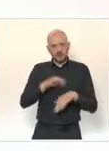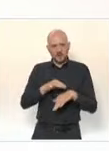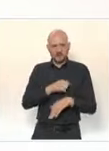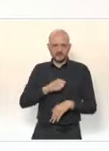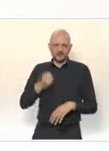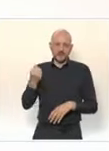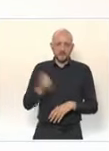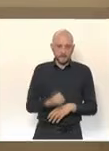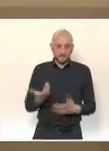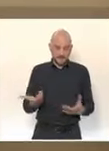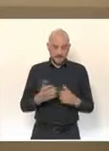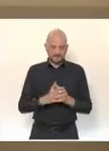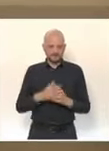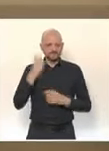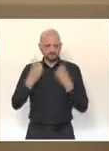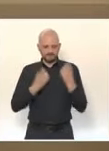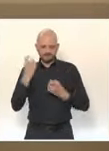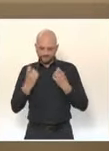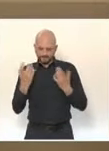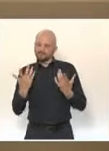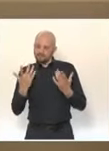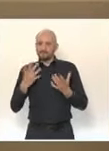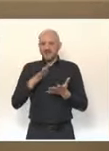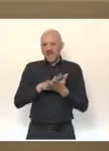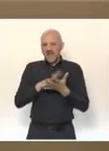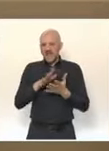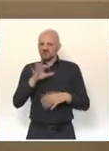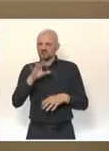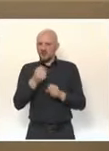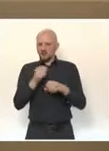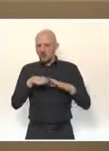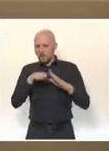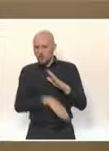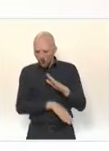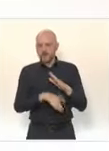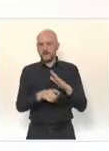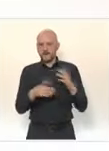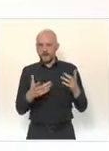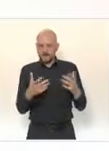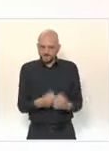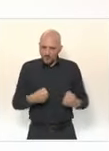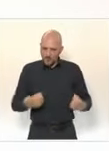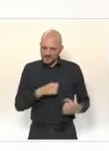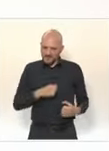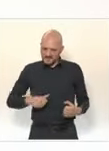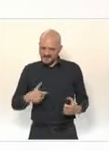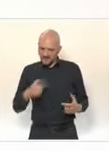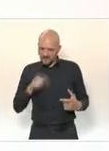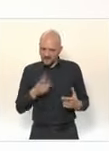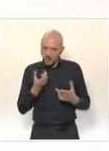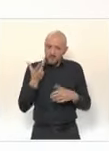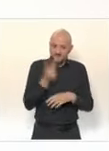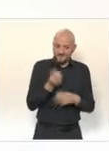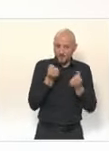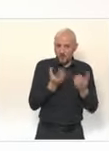aux Français qui, bien qu'ayant moins de 50 ans, souffrent d'obésité sévère. La réponse ne va pas tarder, mais il est probable que nous